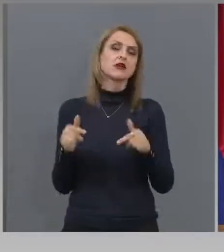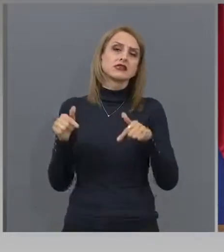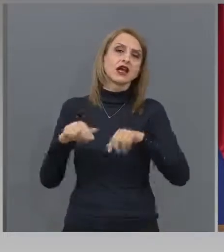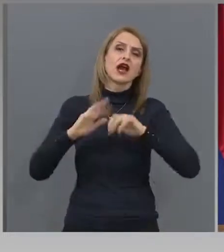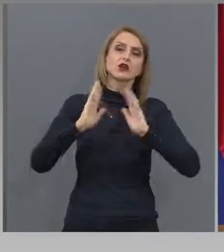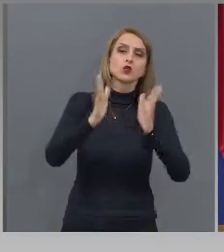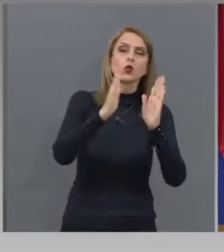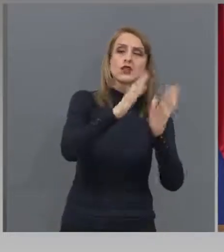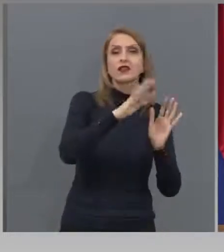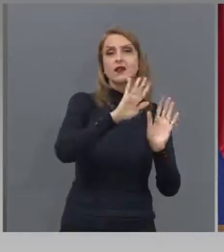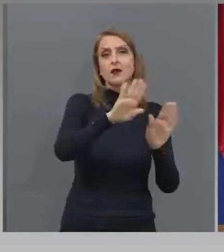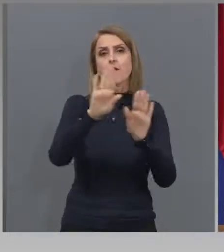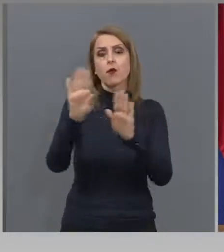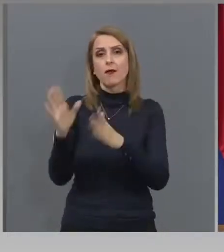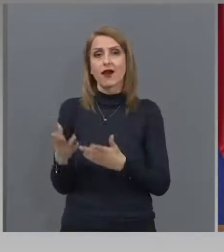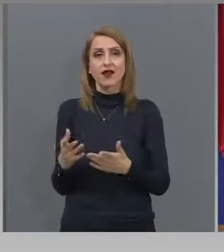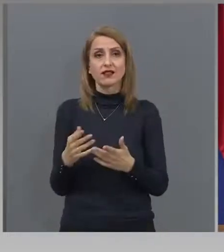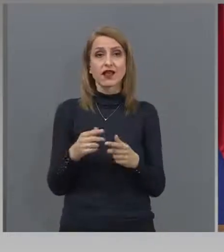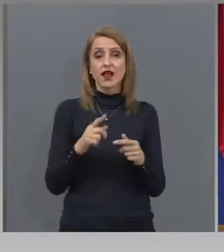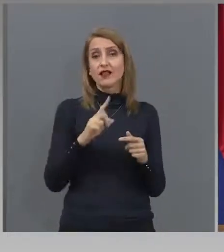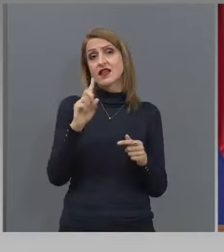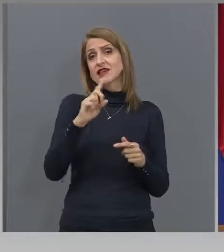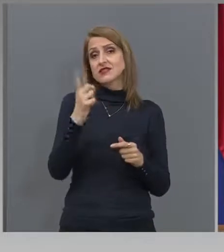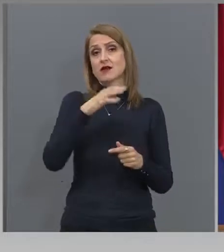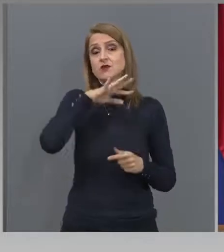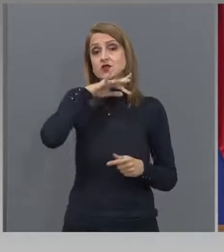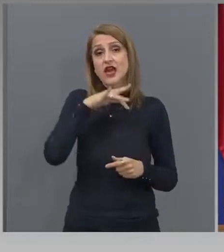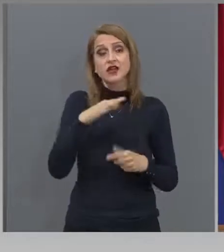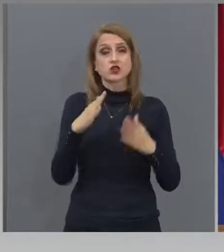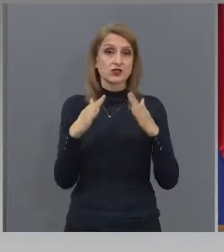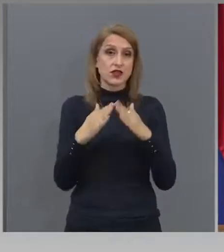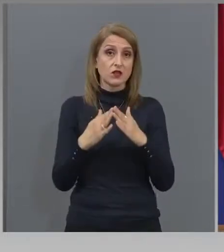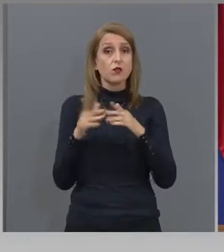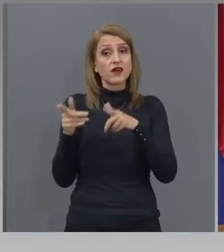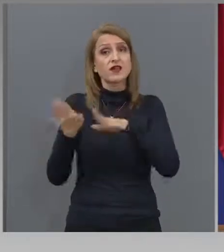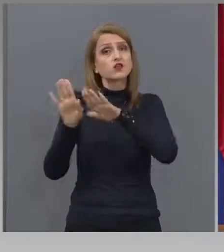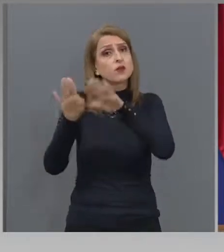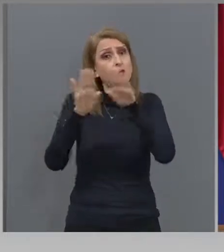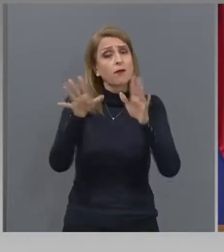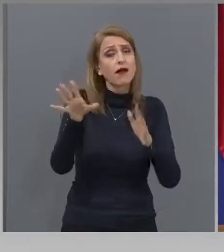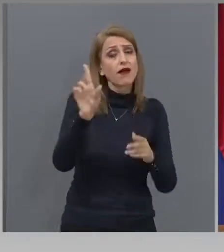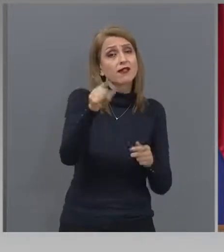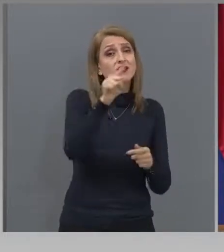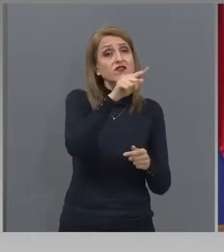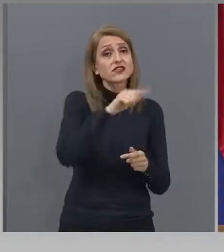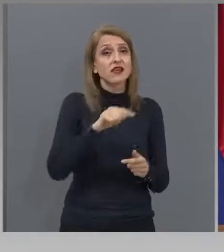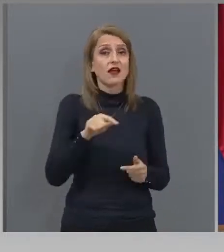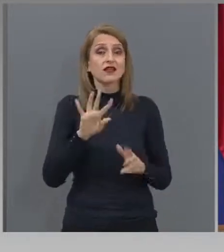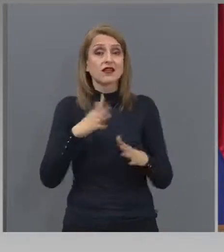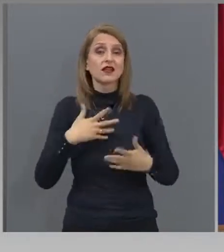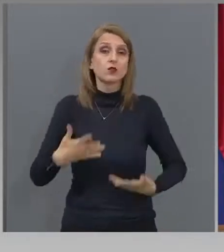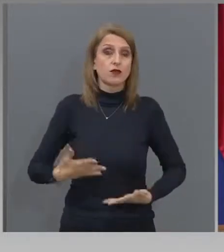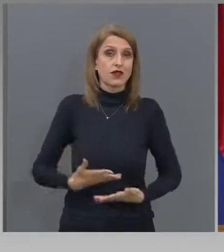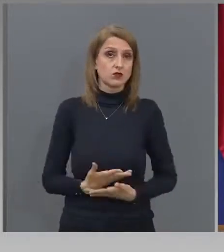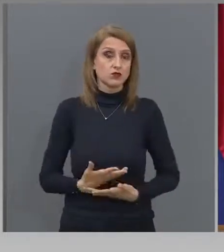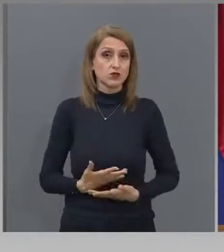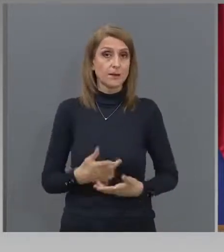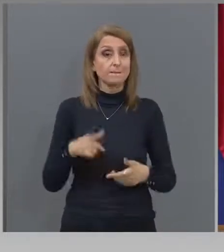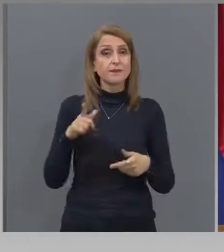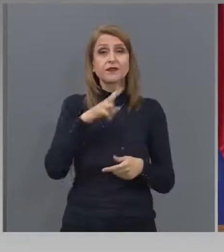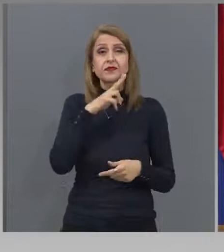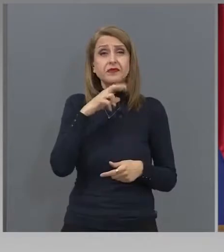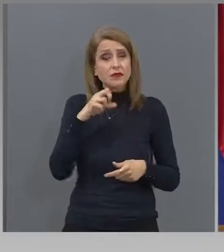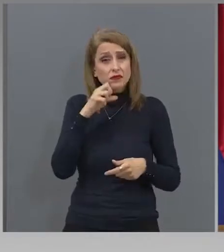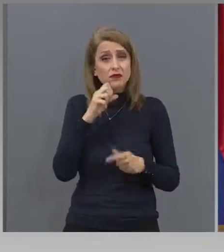повредно споменахте старческите домове. И според мен те трябва максимално да ограничат